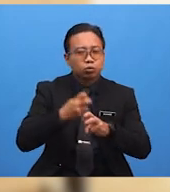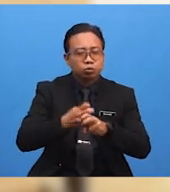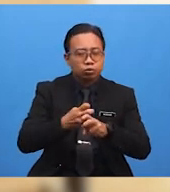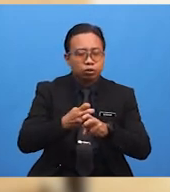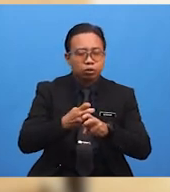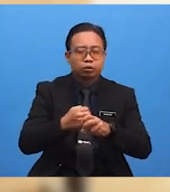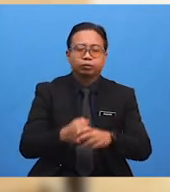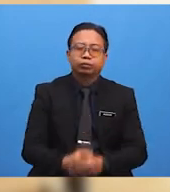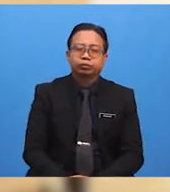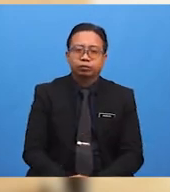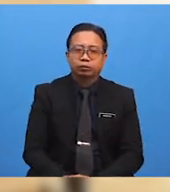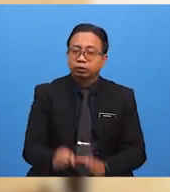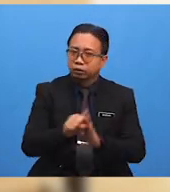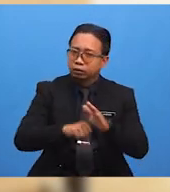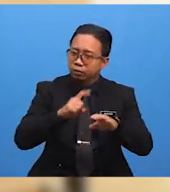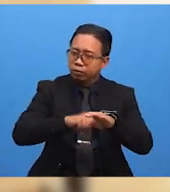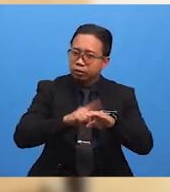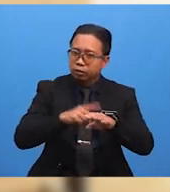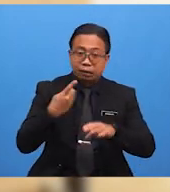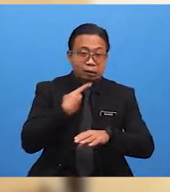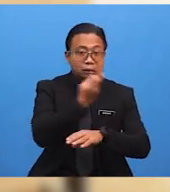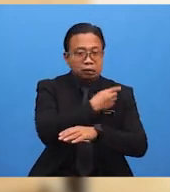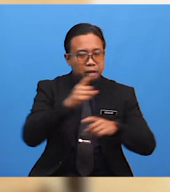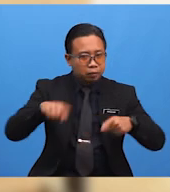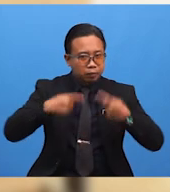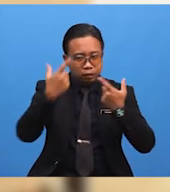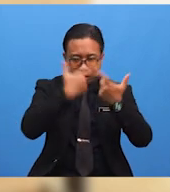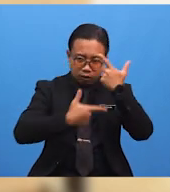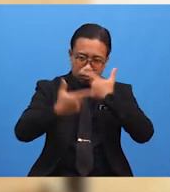bahaya semasa bermusafir